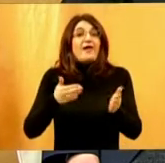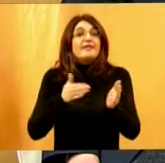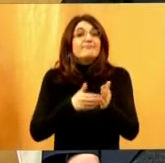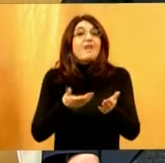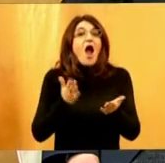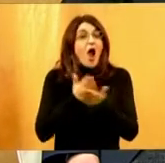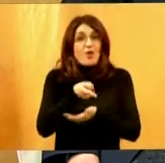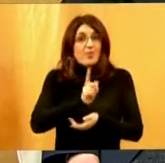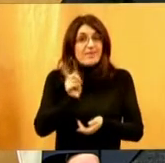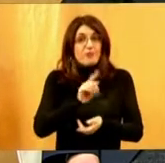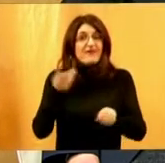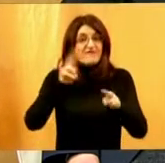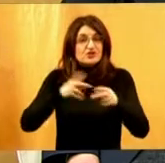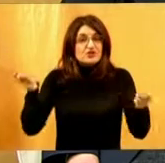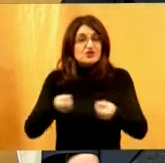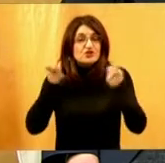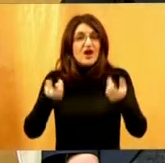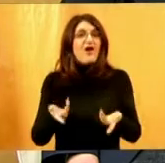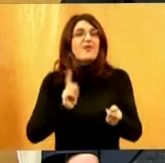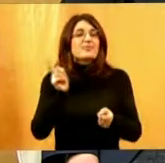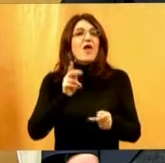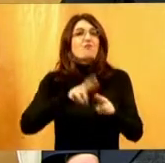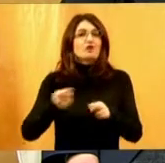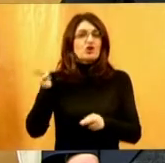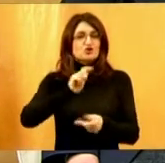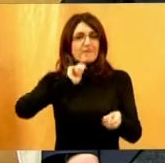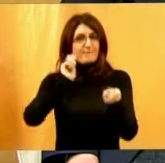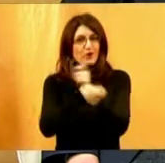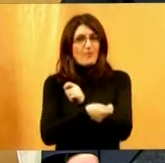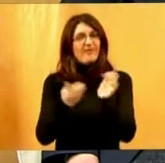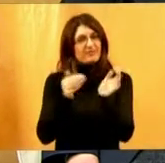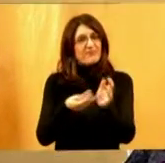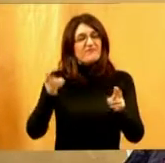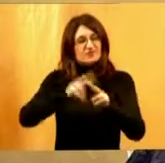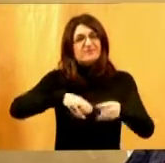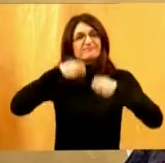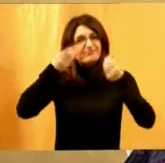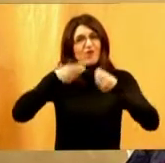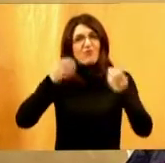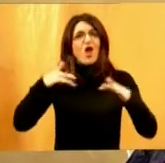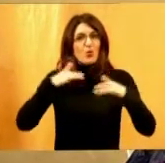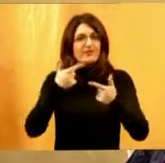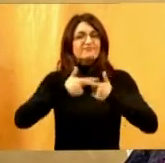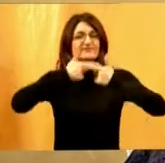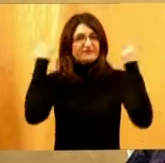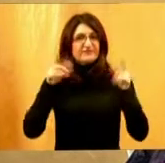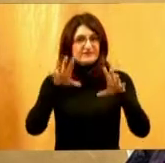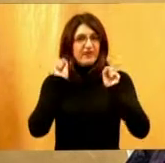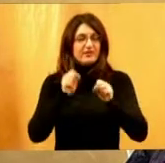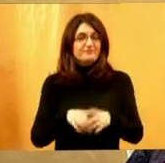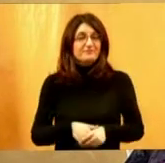se stanje samo od sebe promijeniti. I da će promijeniti, doći same od sebe. Znači, kada se vratit ćemo opet na vašeg